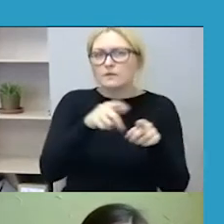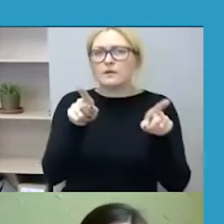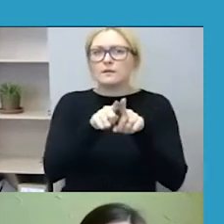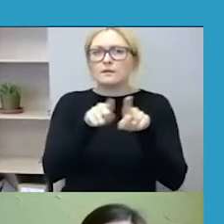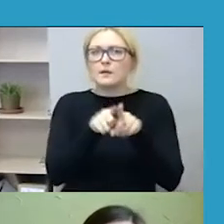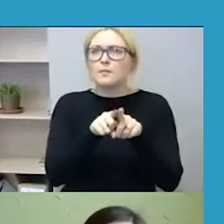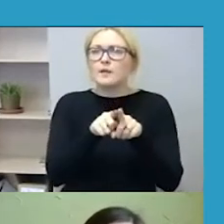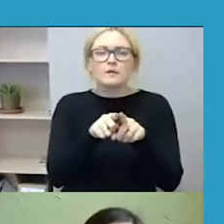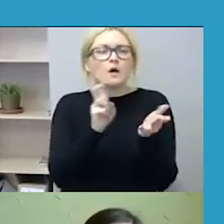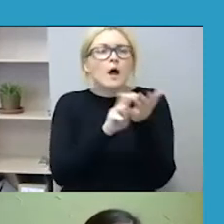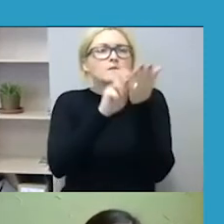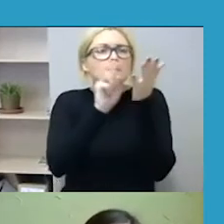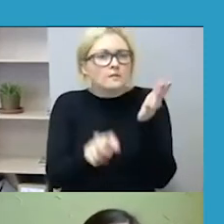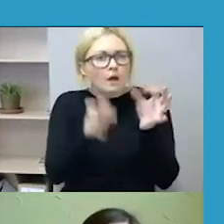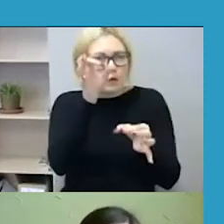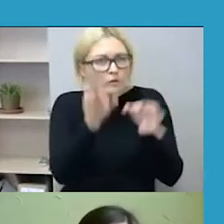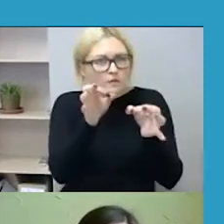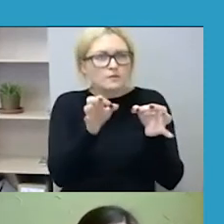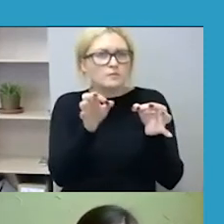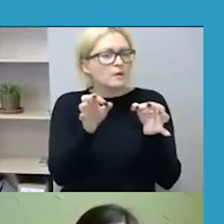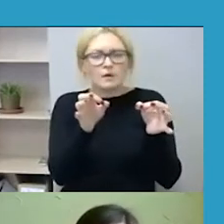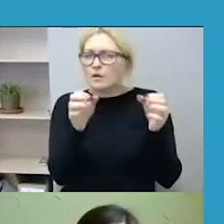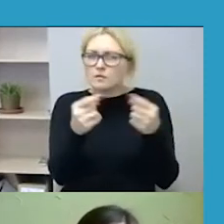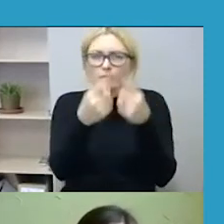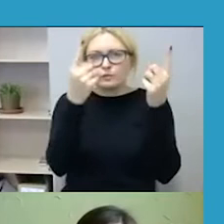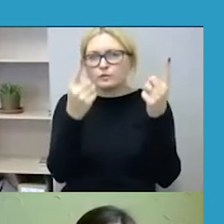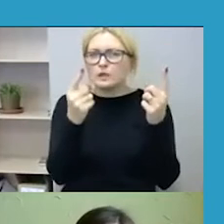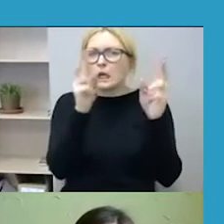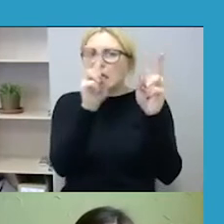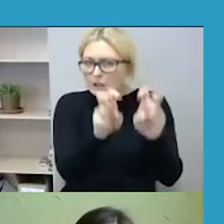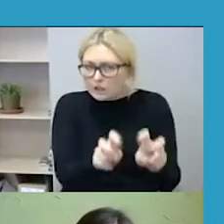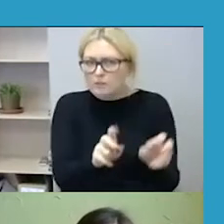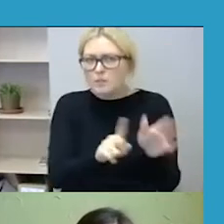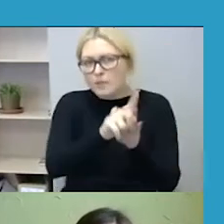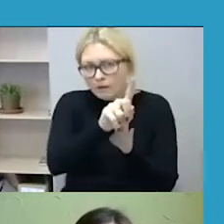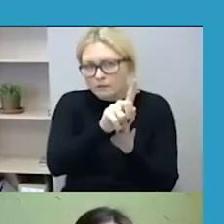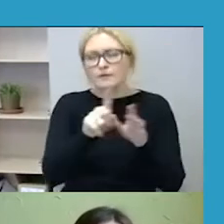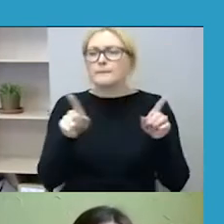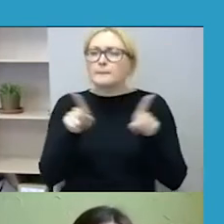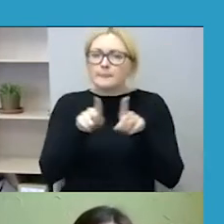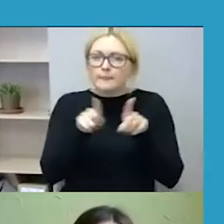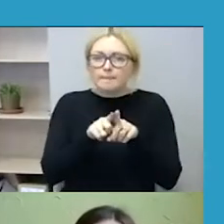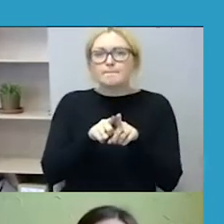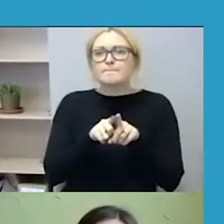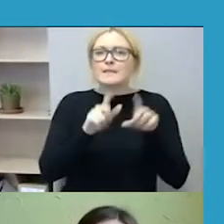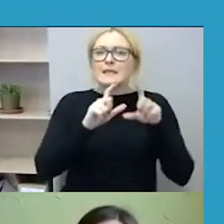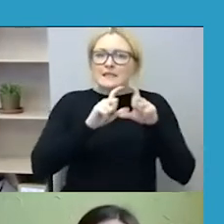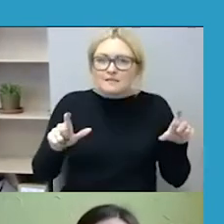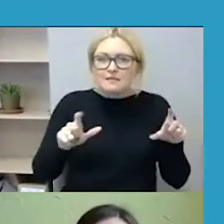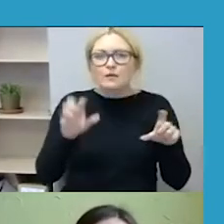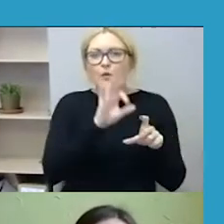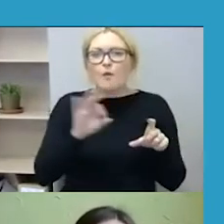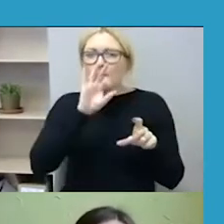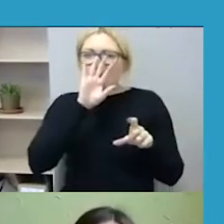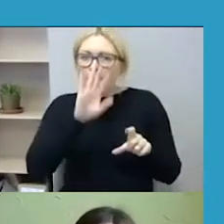tyrimus, galime išskirti tokius kriterijus, kuriais vadovaujasi institucijos nagrinėdamas nepykantos kalbą.